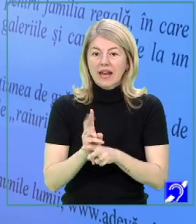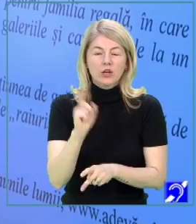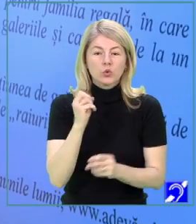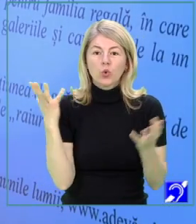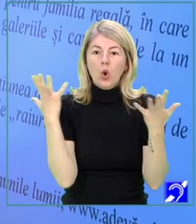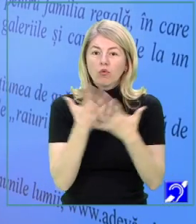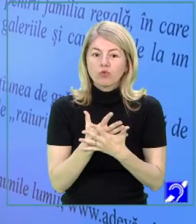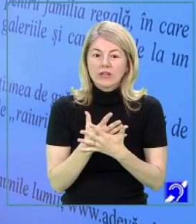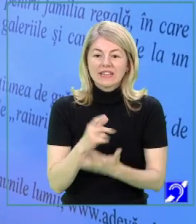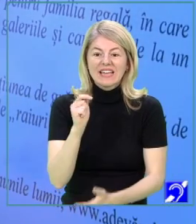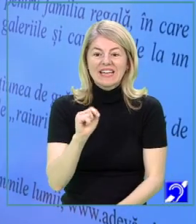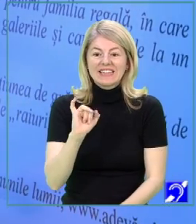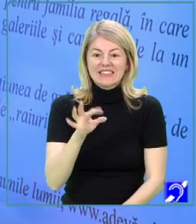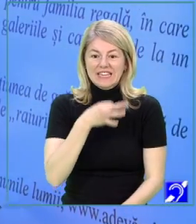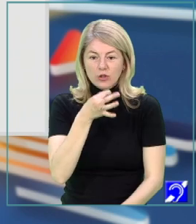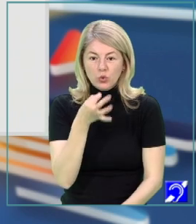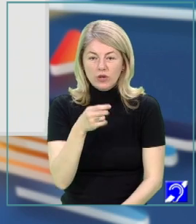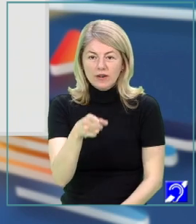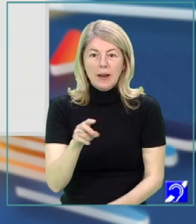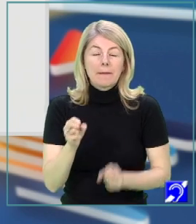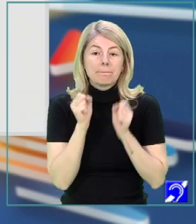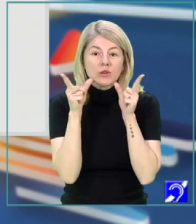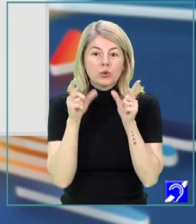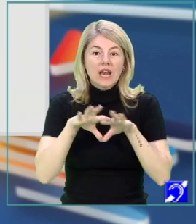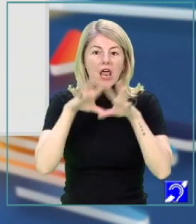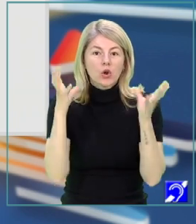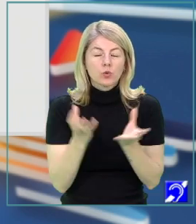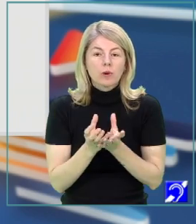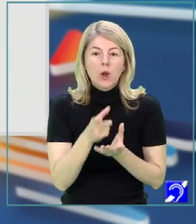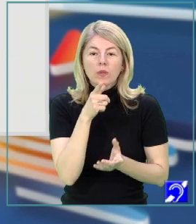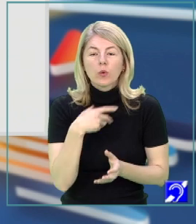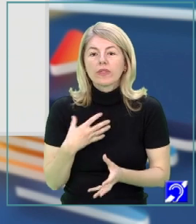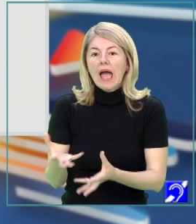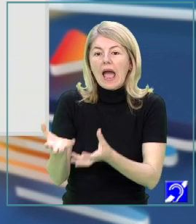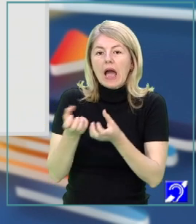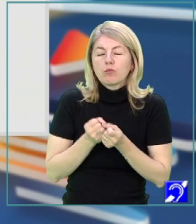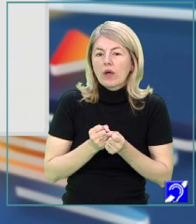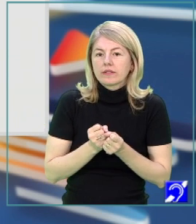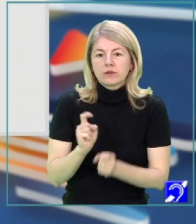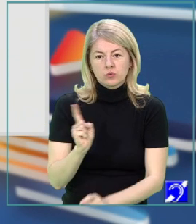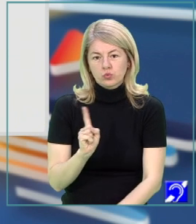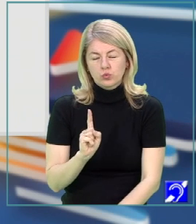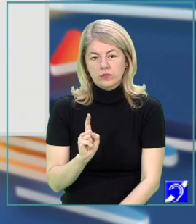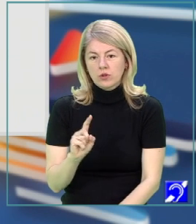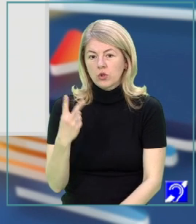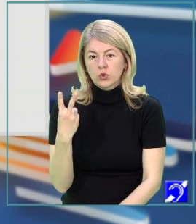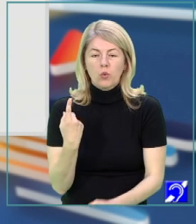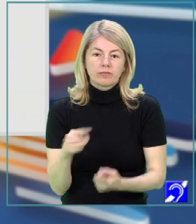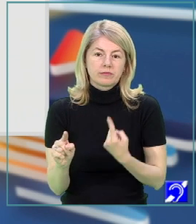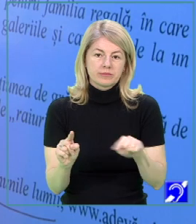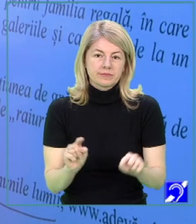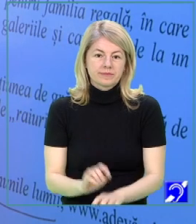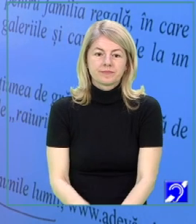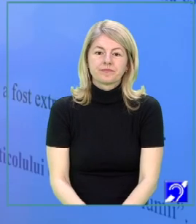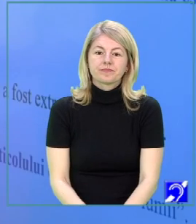confundați titlul articolului, Minunile Lumii, cu sursa de unde a fost preluat, adică site-ul adevărul.ro.